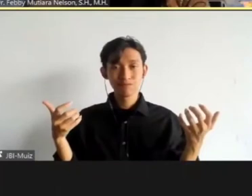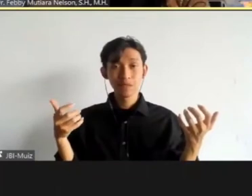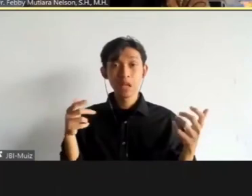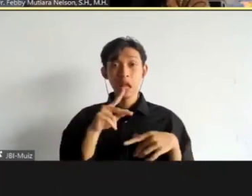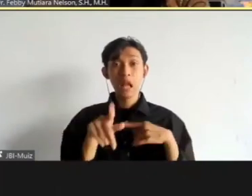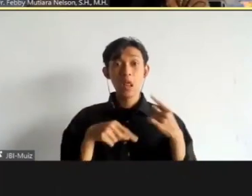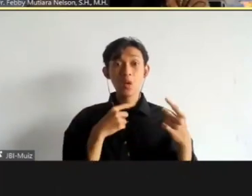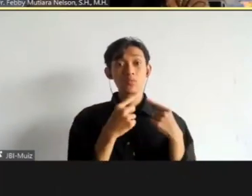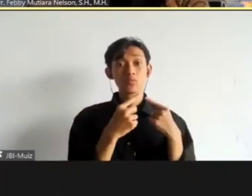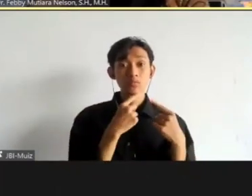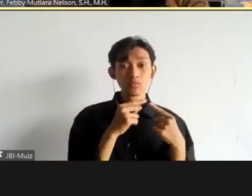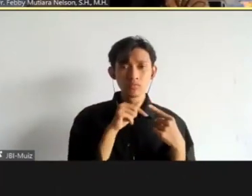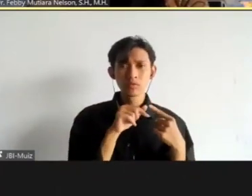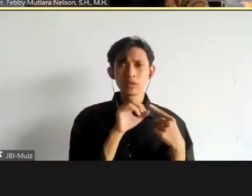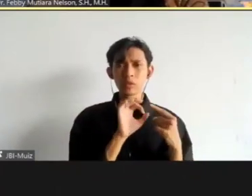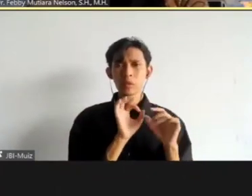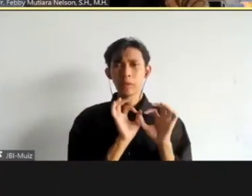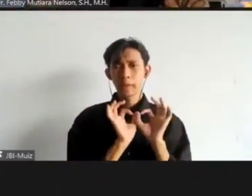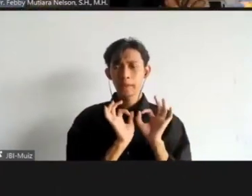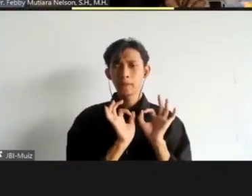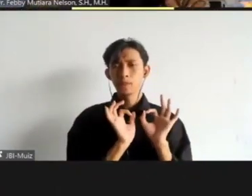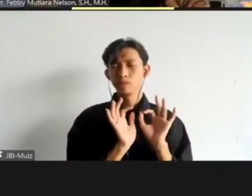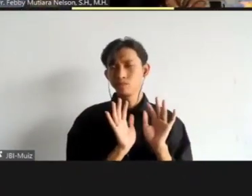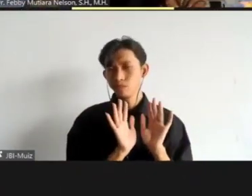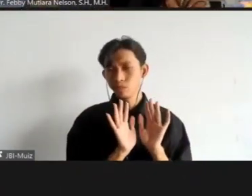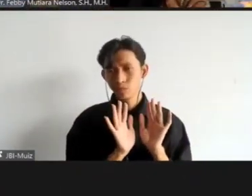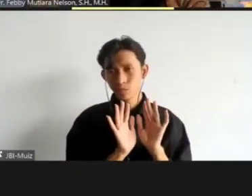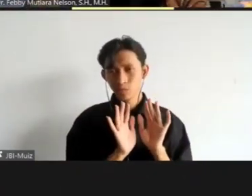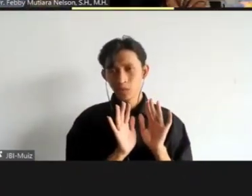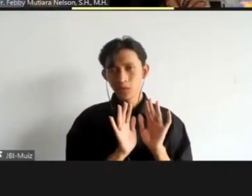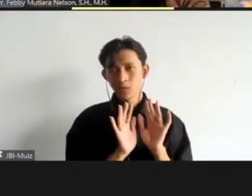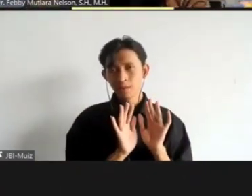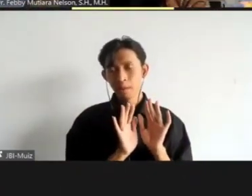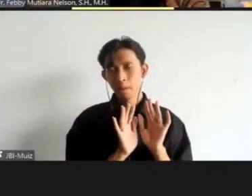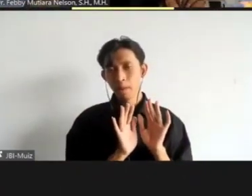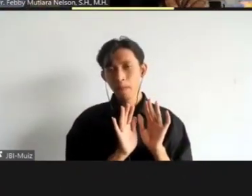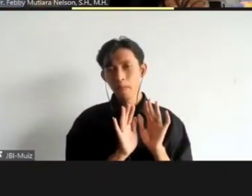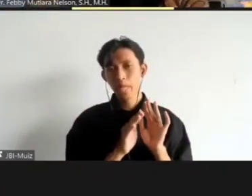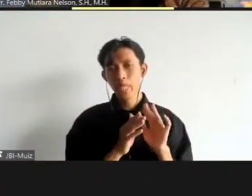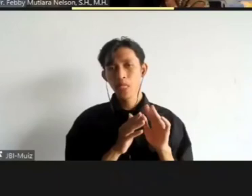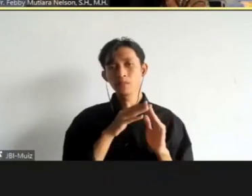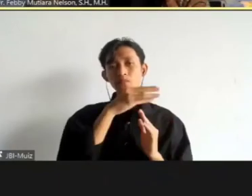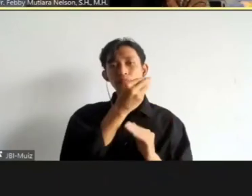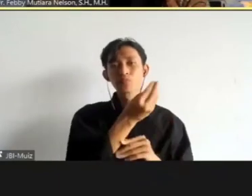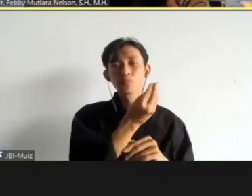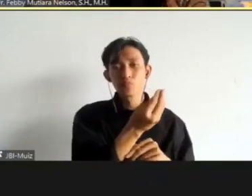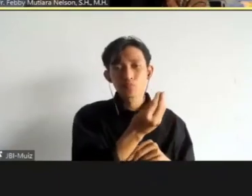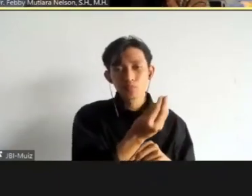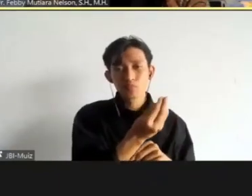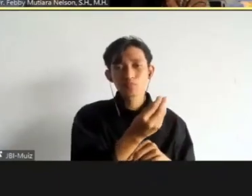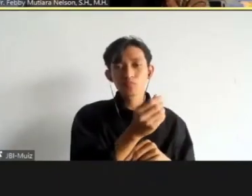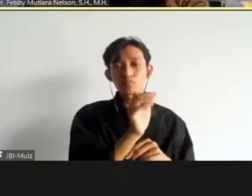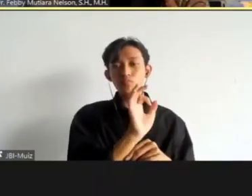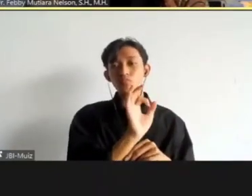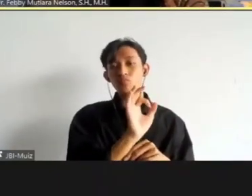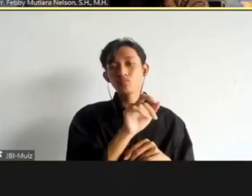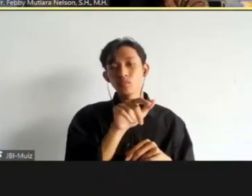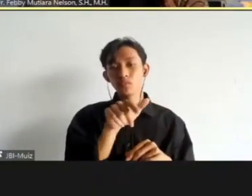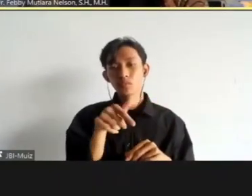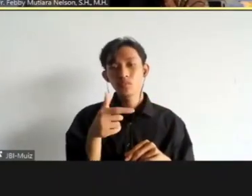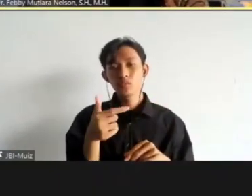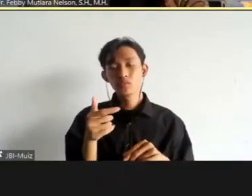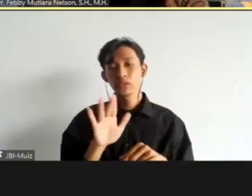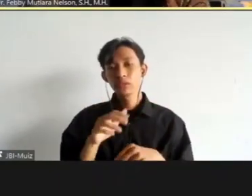itu bukanlah penundaan penuntutan atau tidak dituntutnya seseorang